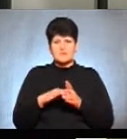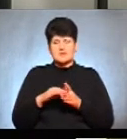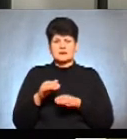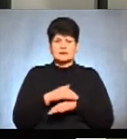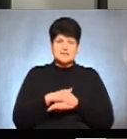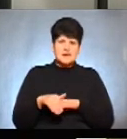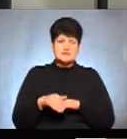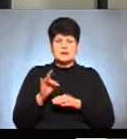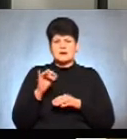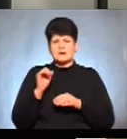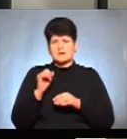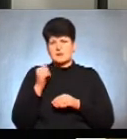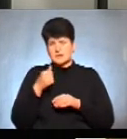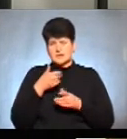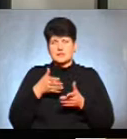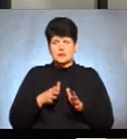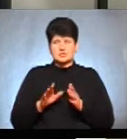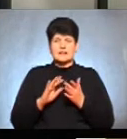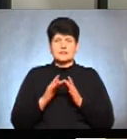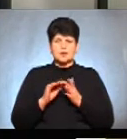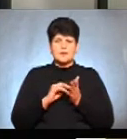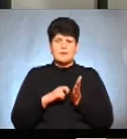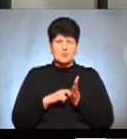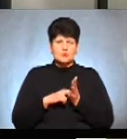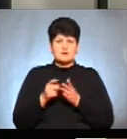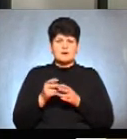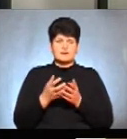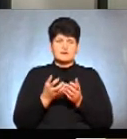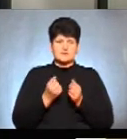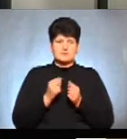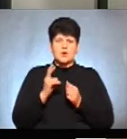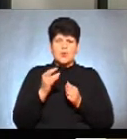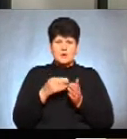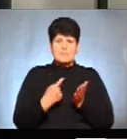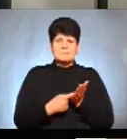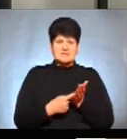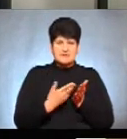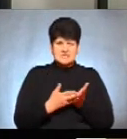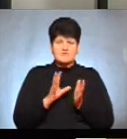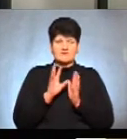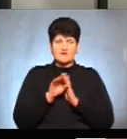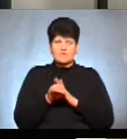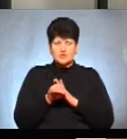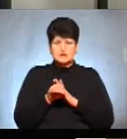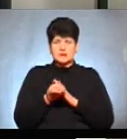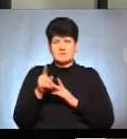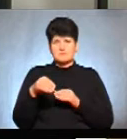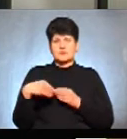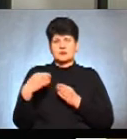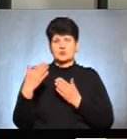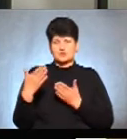народження, електронну пошту. Потім вам приходить на електронну пошту код підтвердження, ви його вводите і, відповідно, вам видає